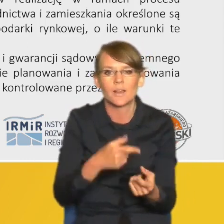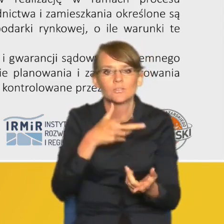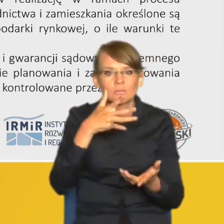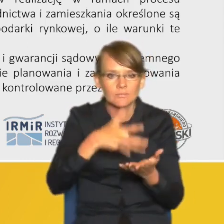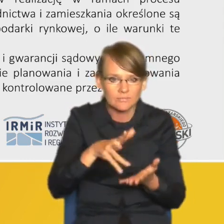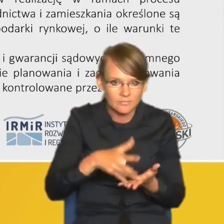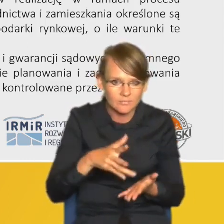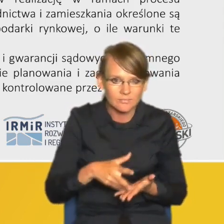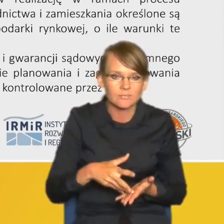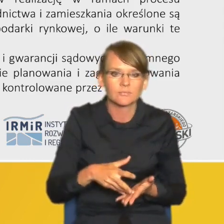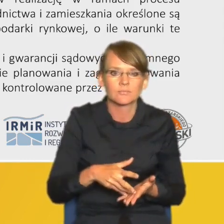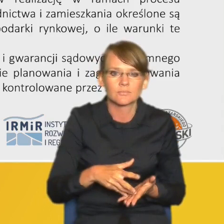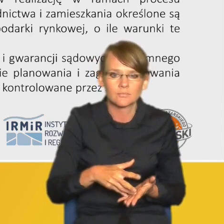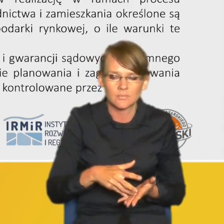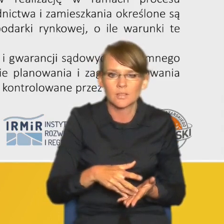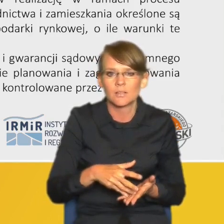związane z